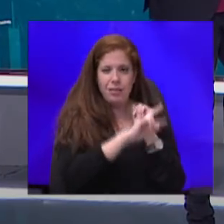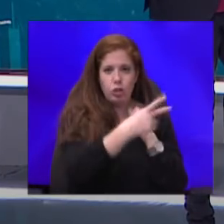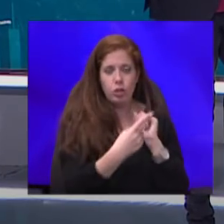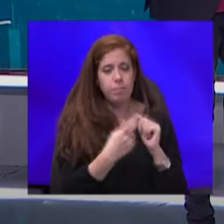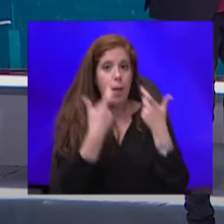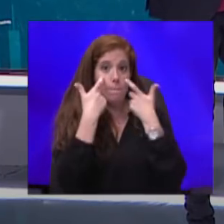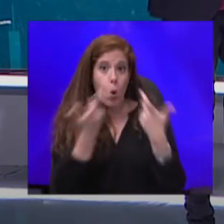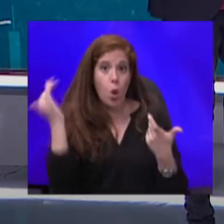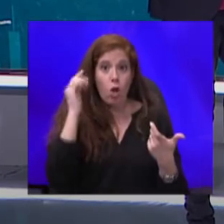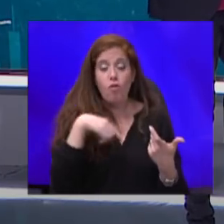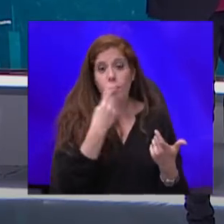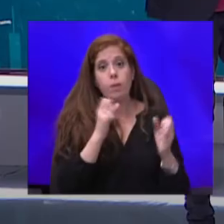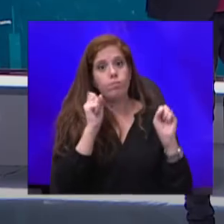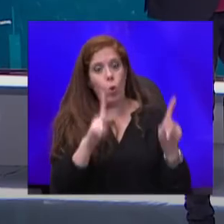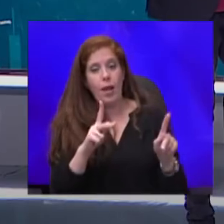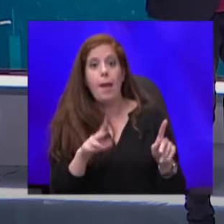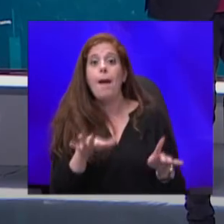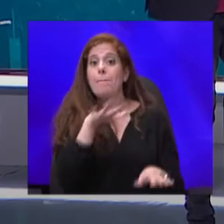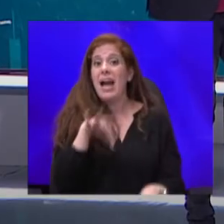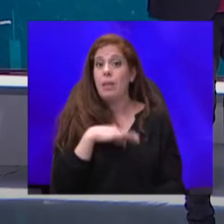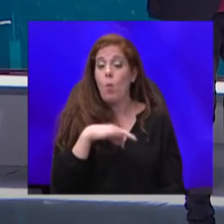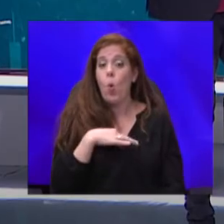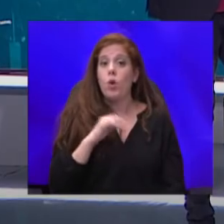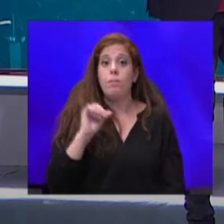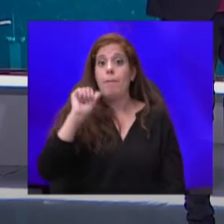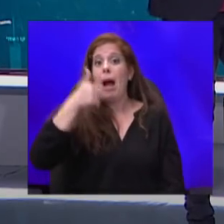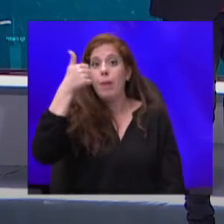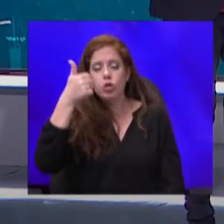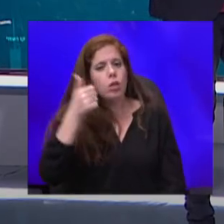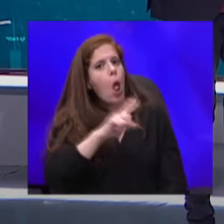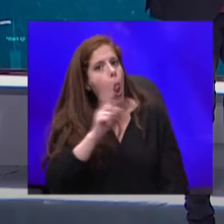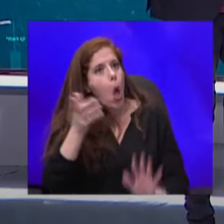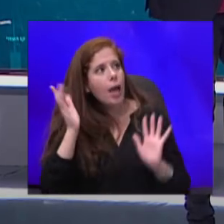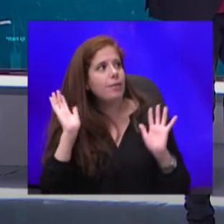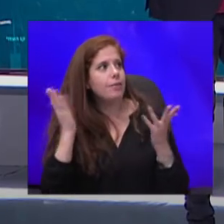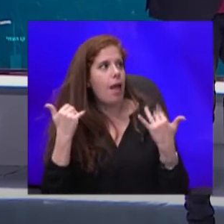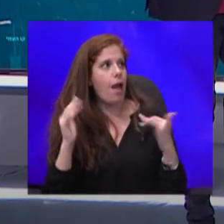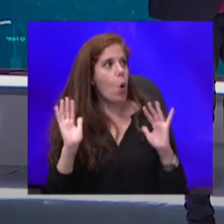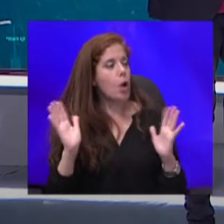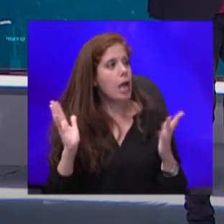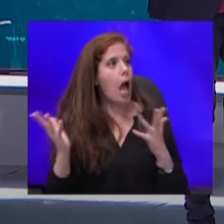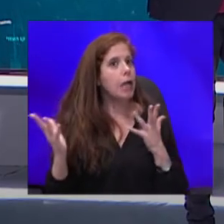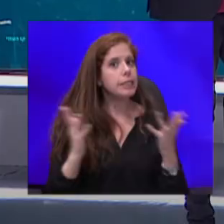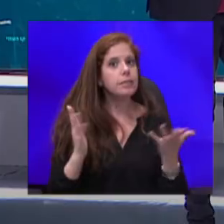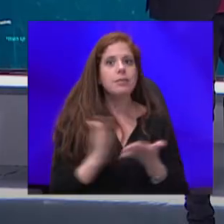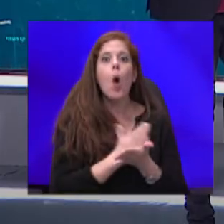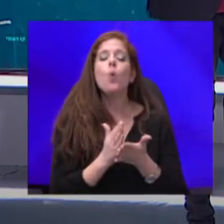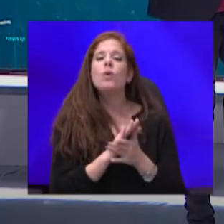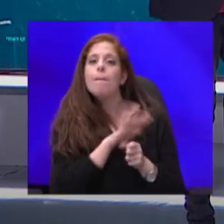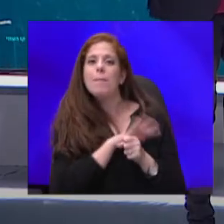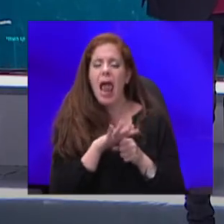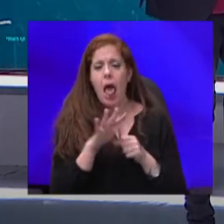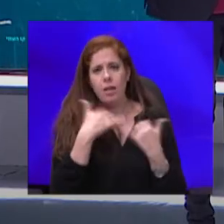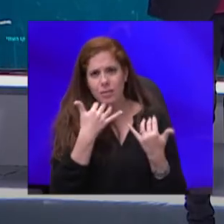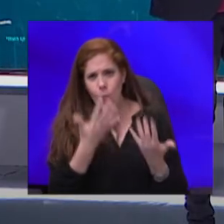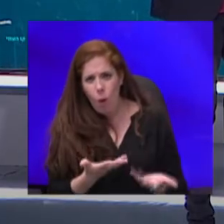בגל הראשון לא הייתה כל כך בערכות מלאה לסיפור הזה, החלק הלוגיסטי היה מאוד קשה,